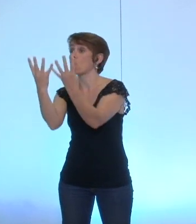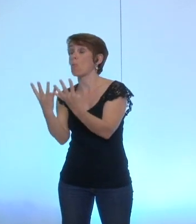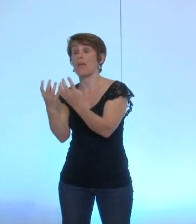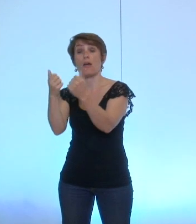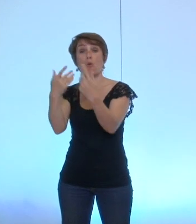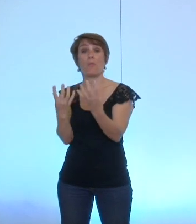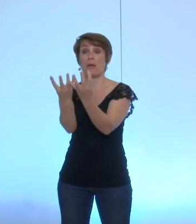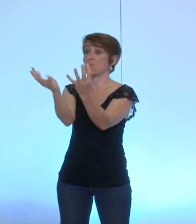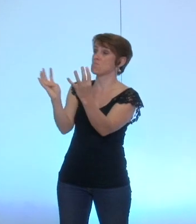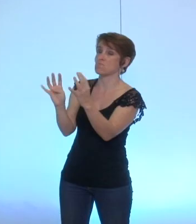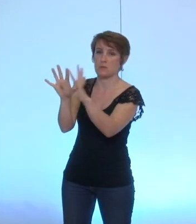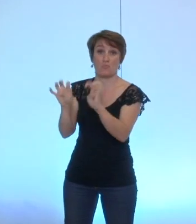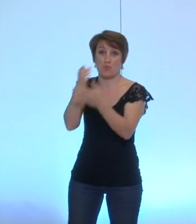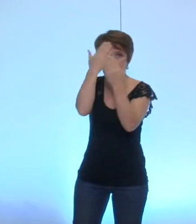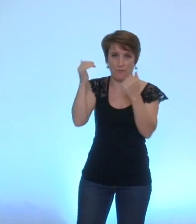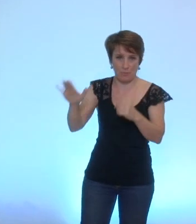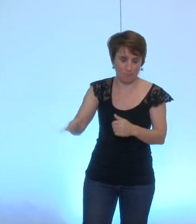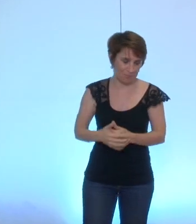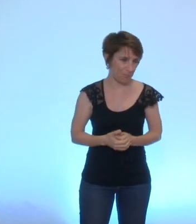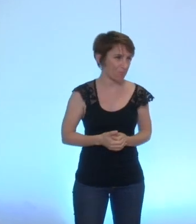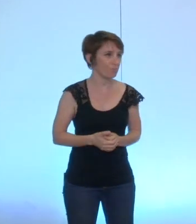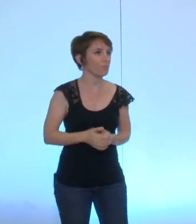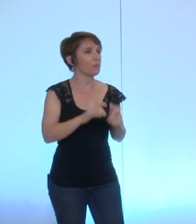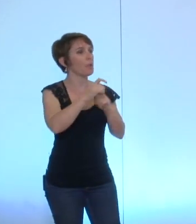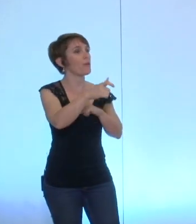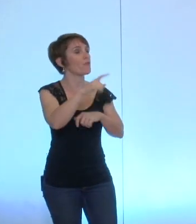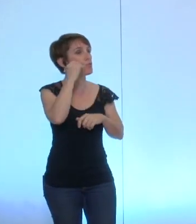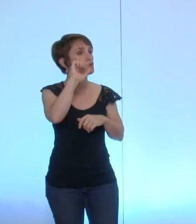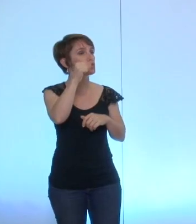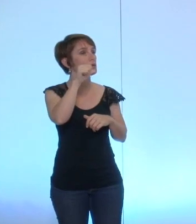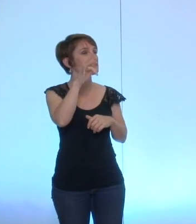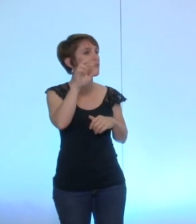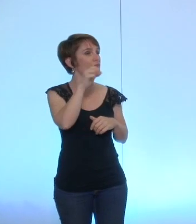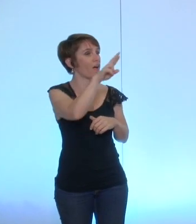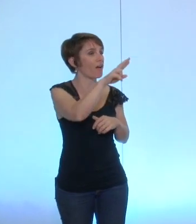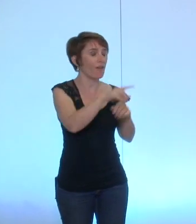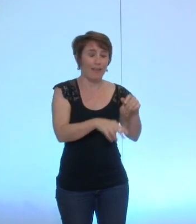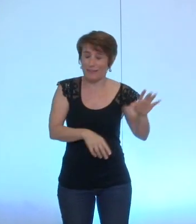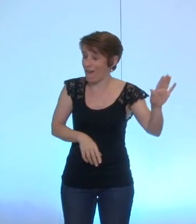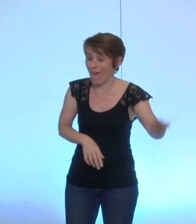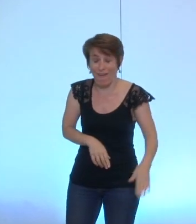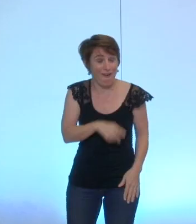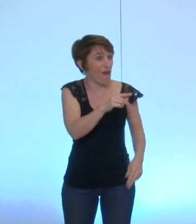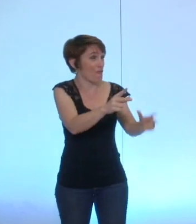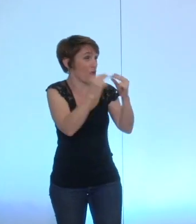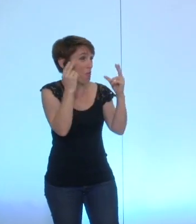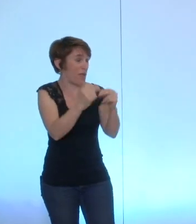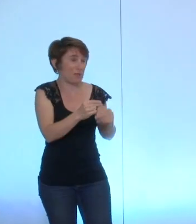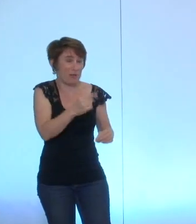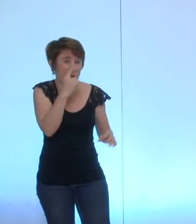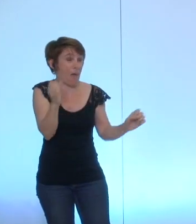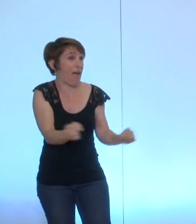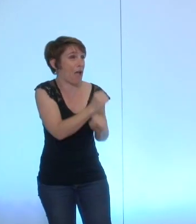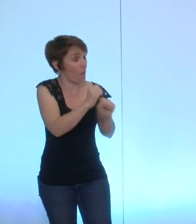ah monsieur Safar oui c'est assez énorme comme explication mais elle m'amuse presque je vous avoue